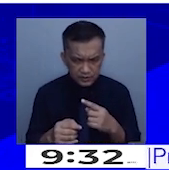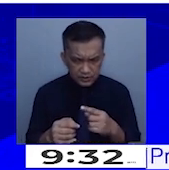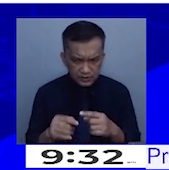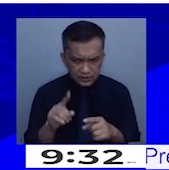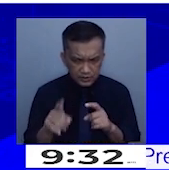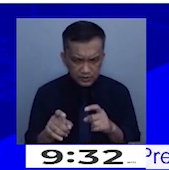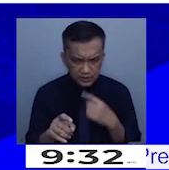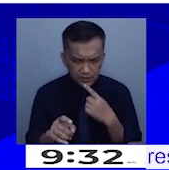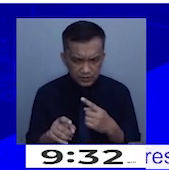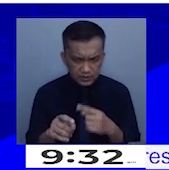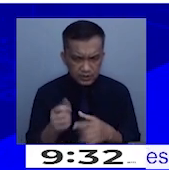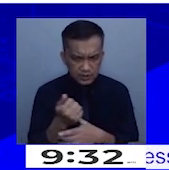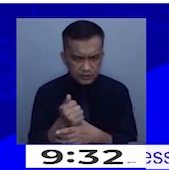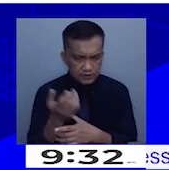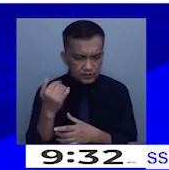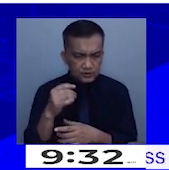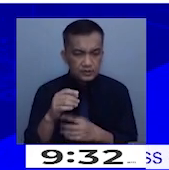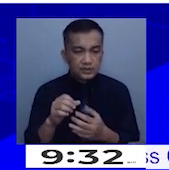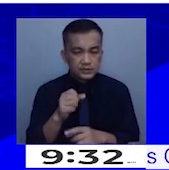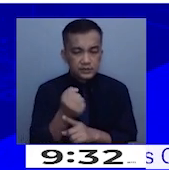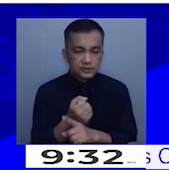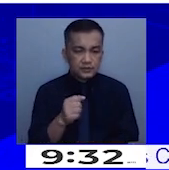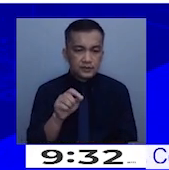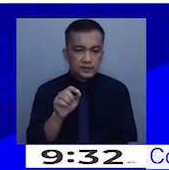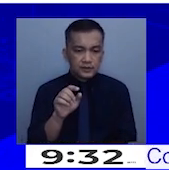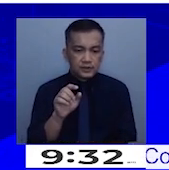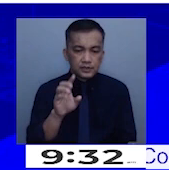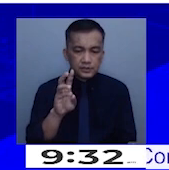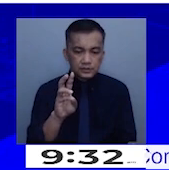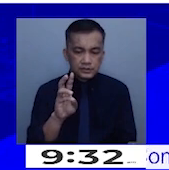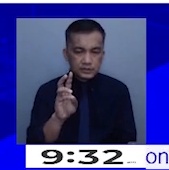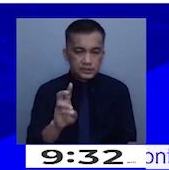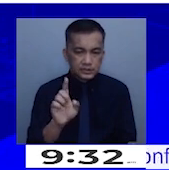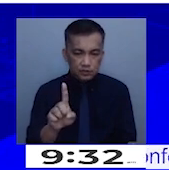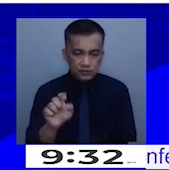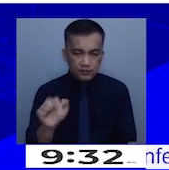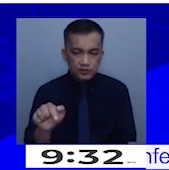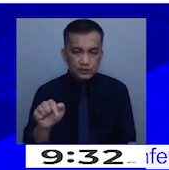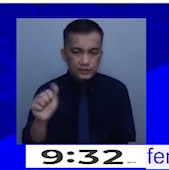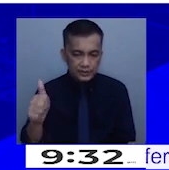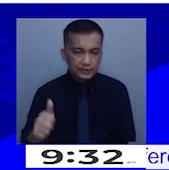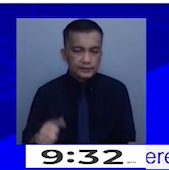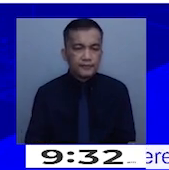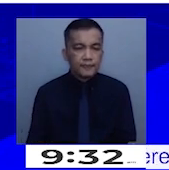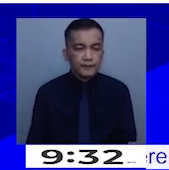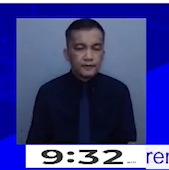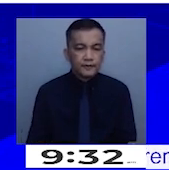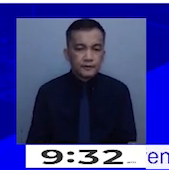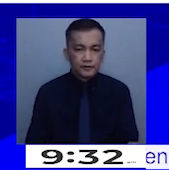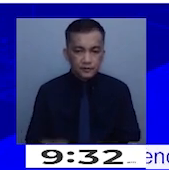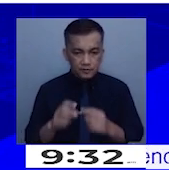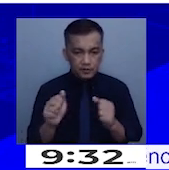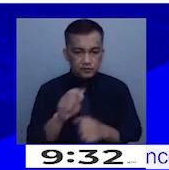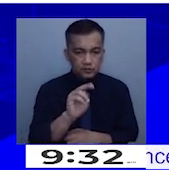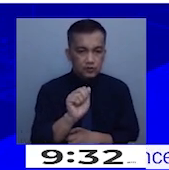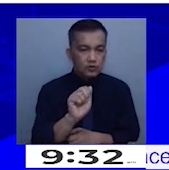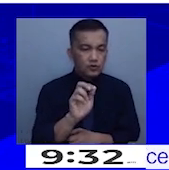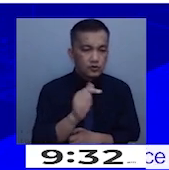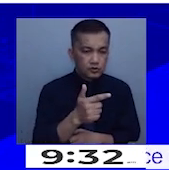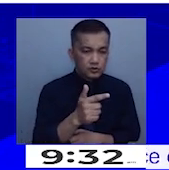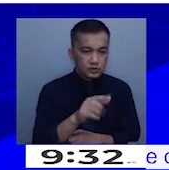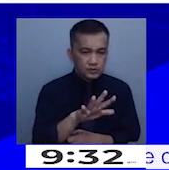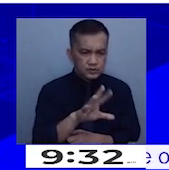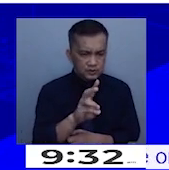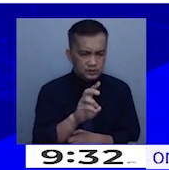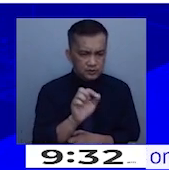average noong September ay nasa 61 pesos and 10 centavos versus noong August na nasa 56